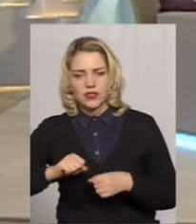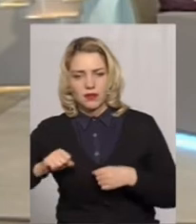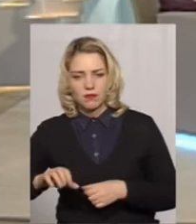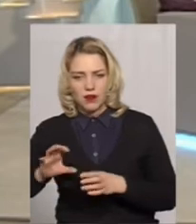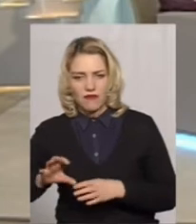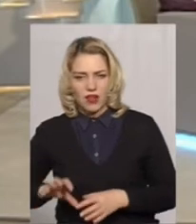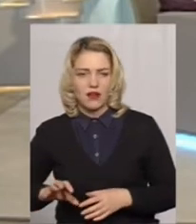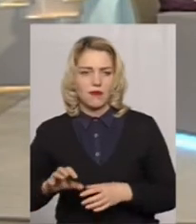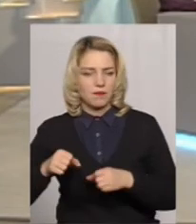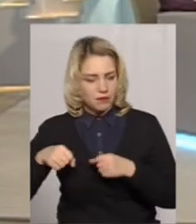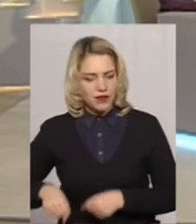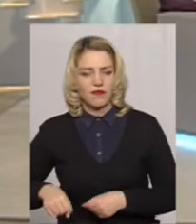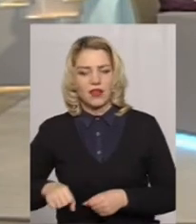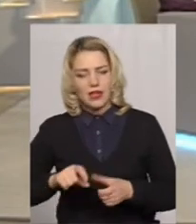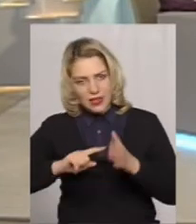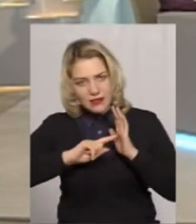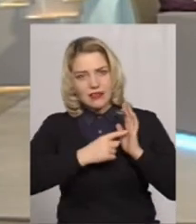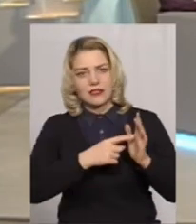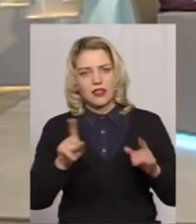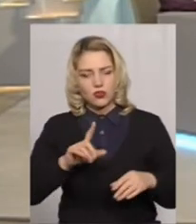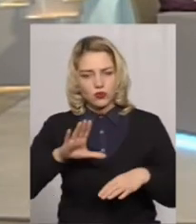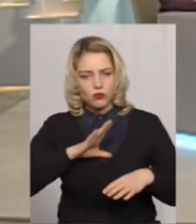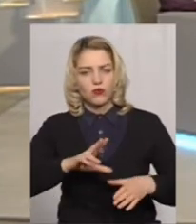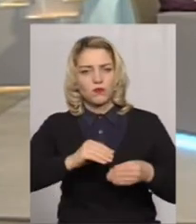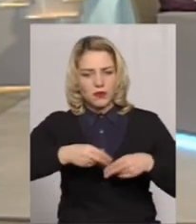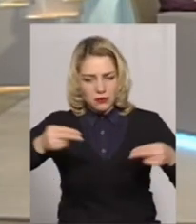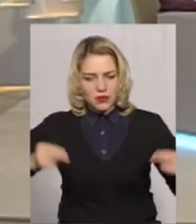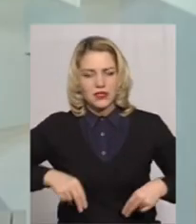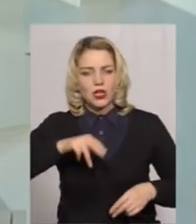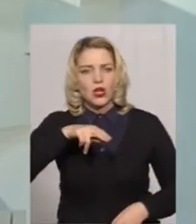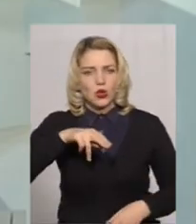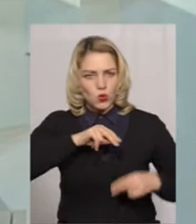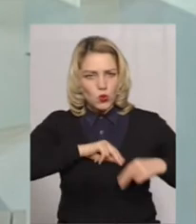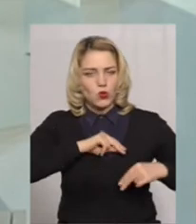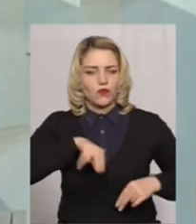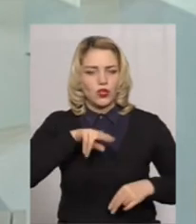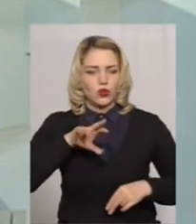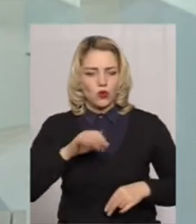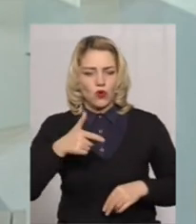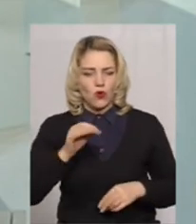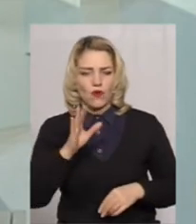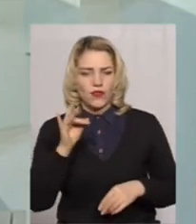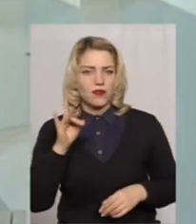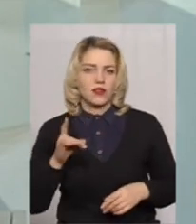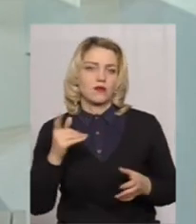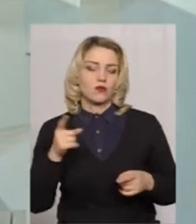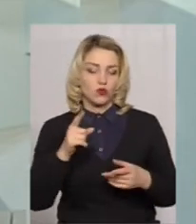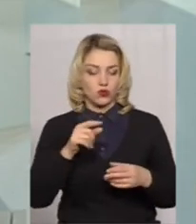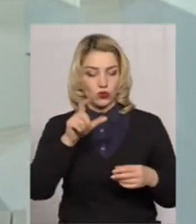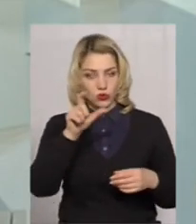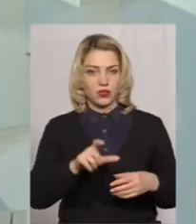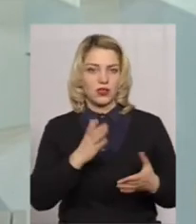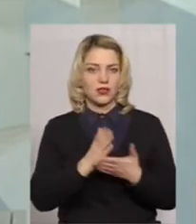настаювати на тому, щоб підписали з ним трудовий договір. Оскільки підписавши трудовий договір, працівник захищений. Як